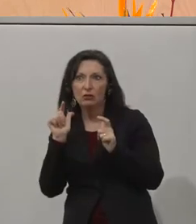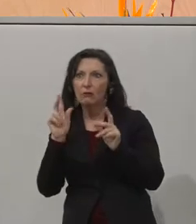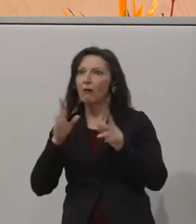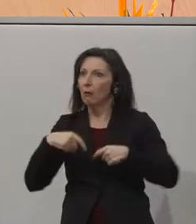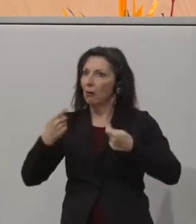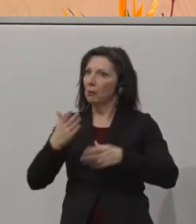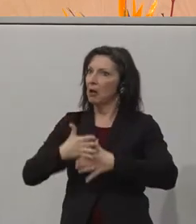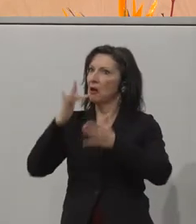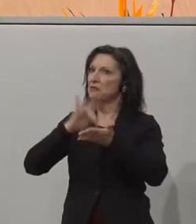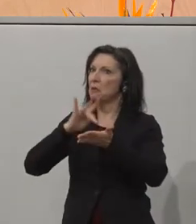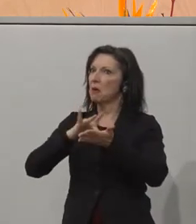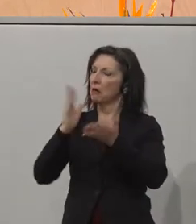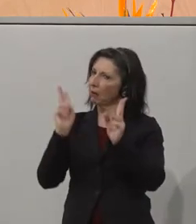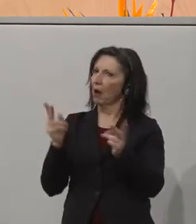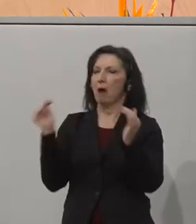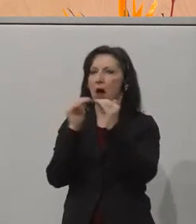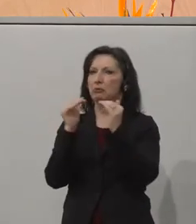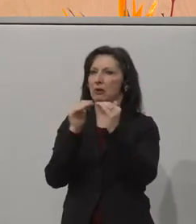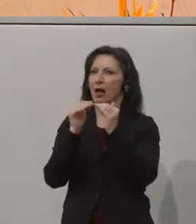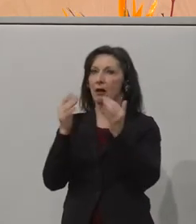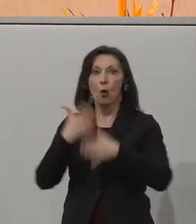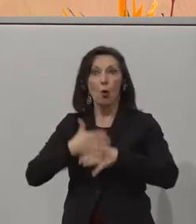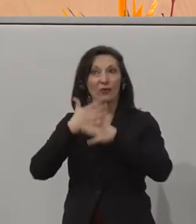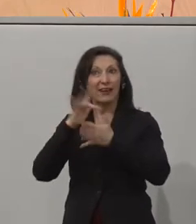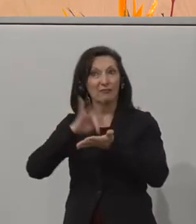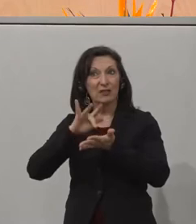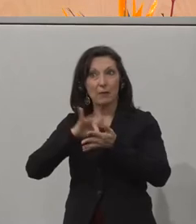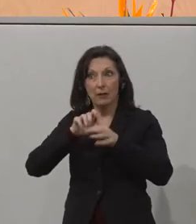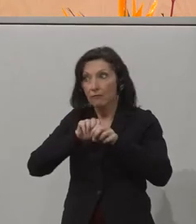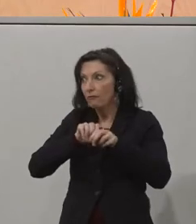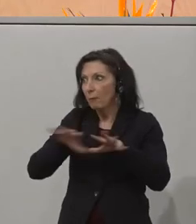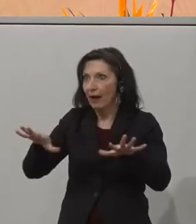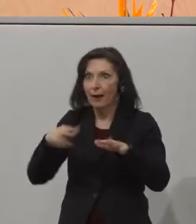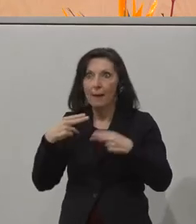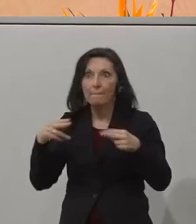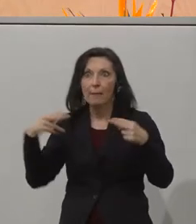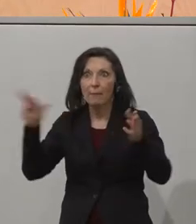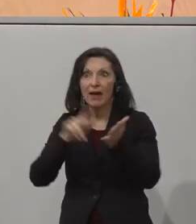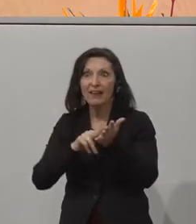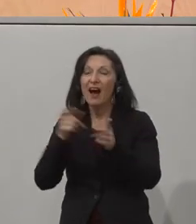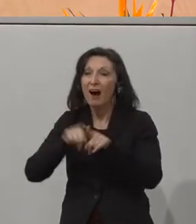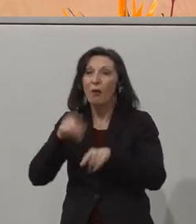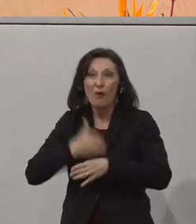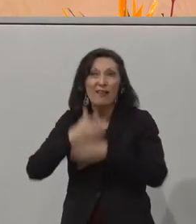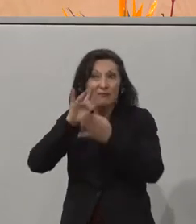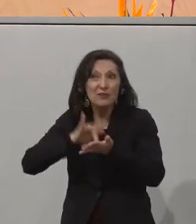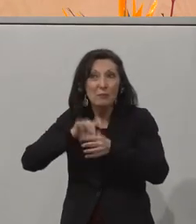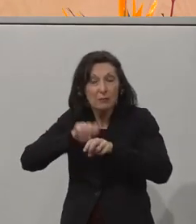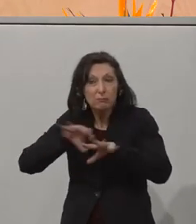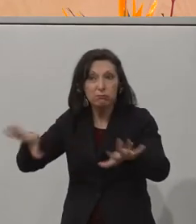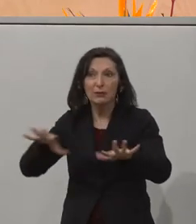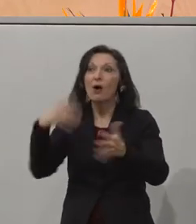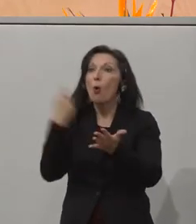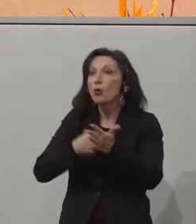und weil Verbreitung und Qualität der Hilfsmittel mit der fortschreitenden Digitalisierung zunimmt und auch der Preis für diese